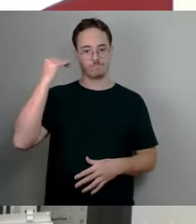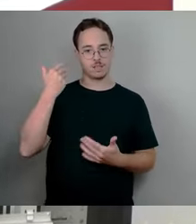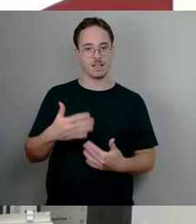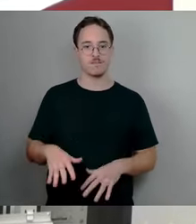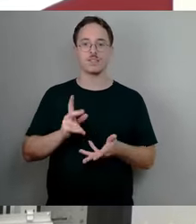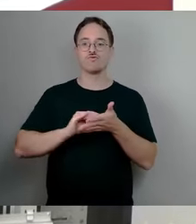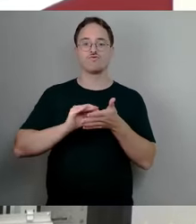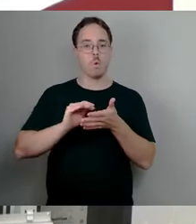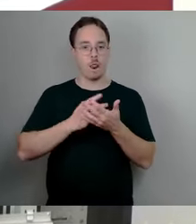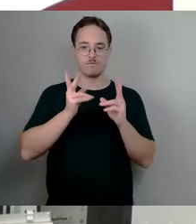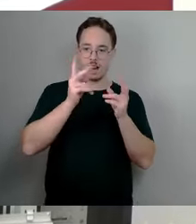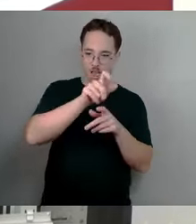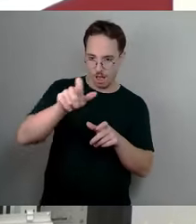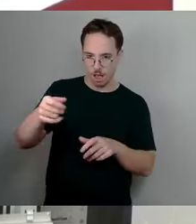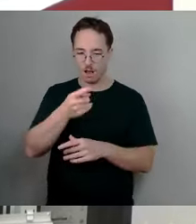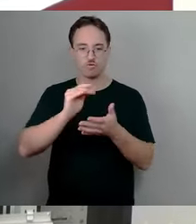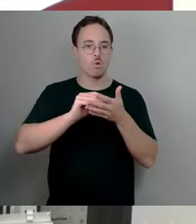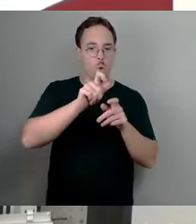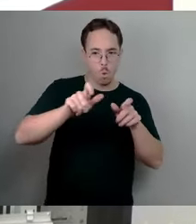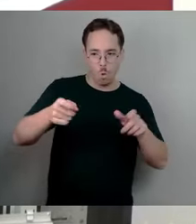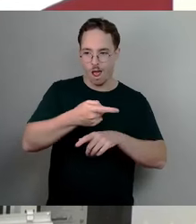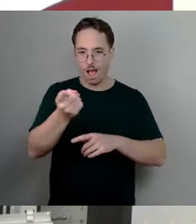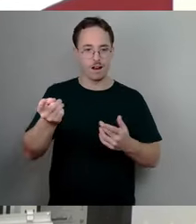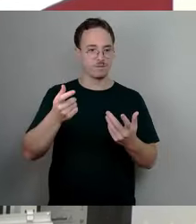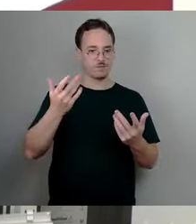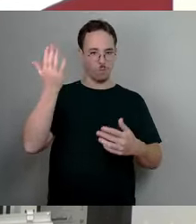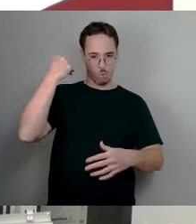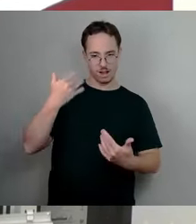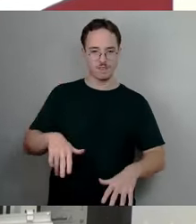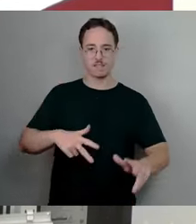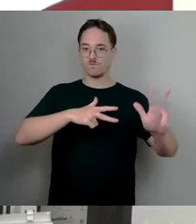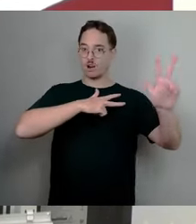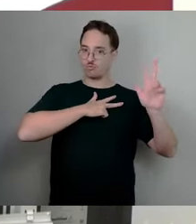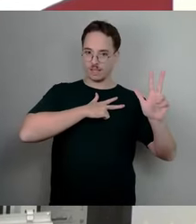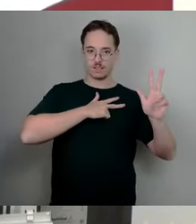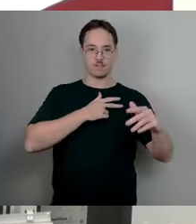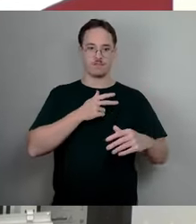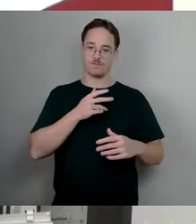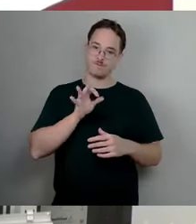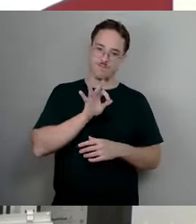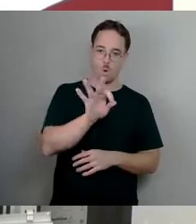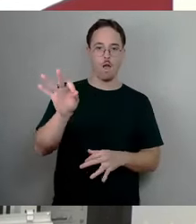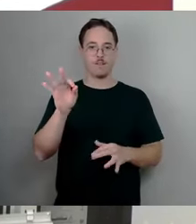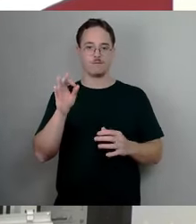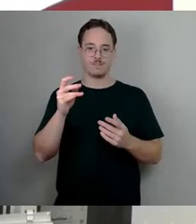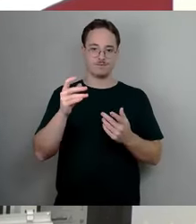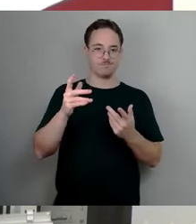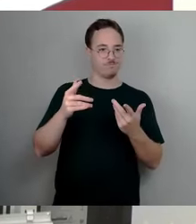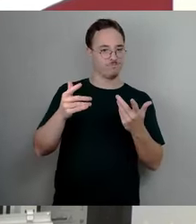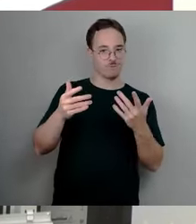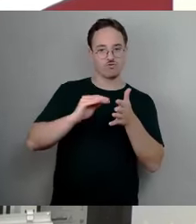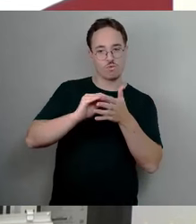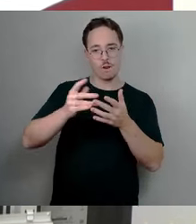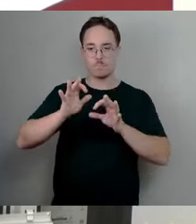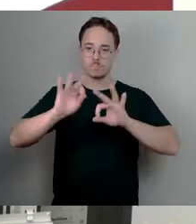Schulsozialarbeit ausstatten? Wir brechen dieses politische Versprechen. Dieses politische Versprechen wird mit dem Haushaltsentwurf, den wir vorgelegt bekommen,